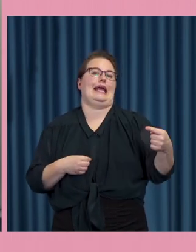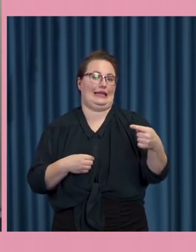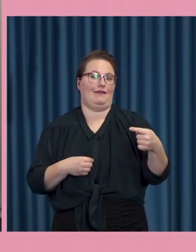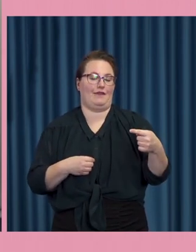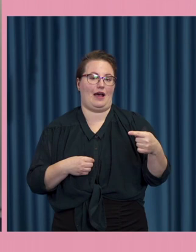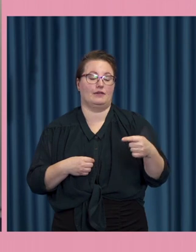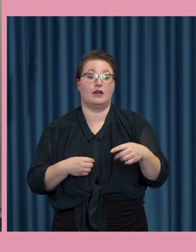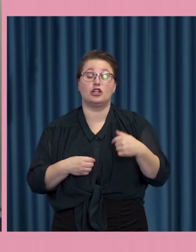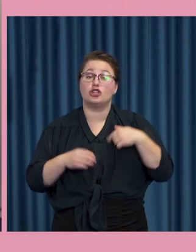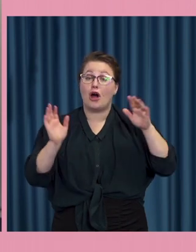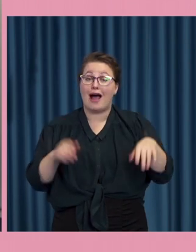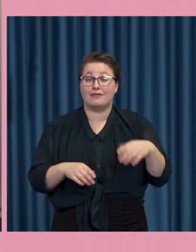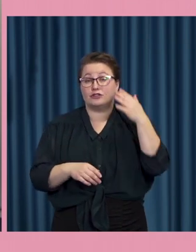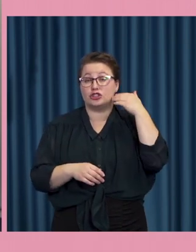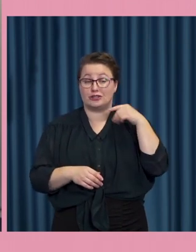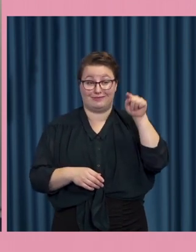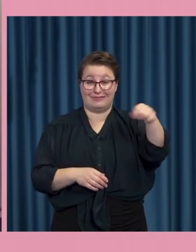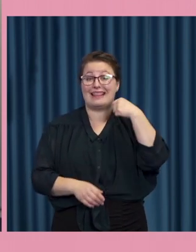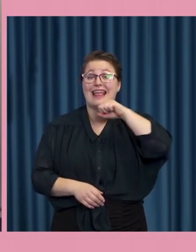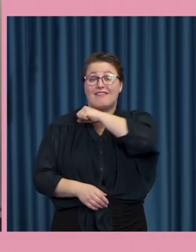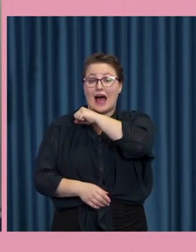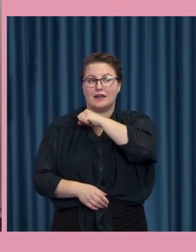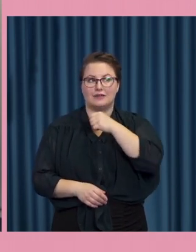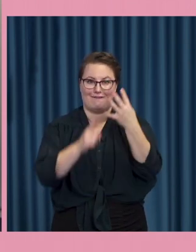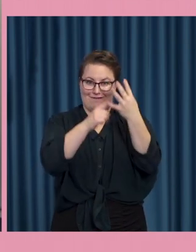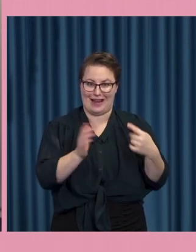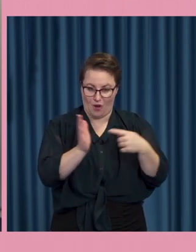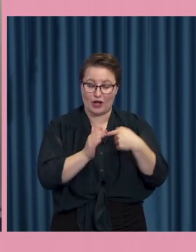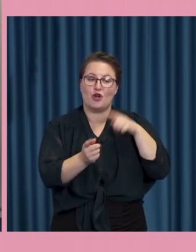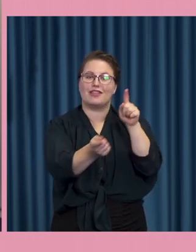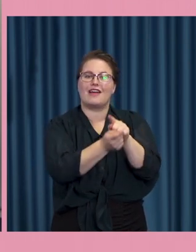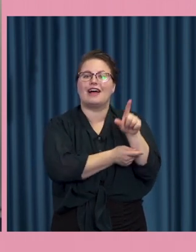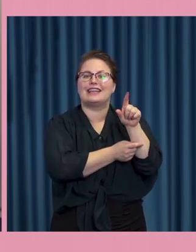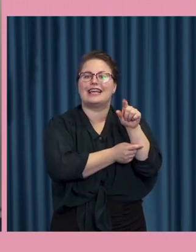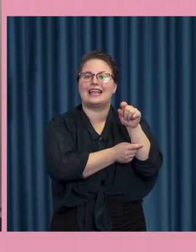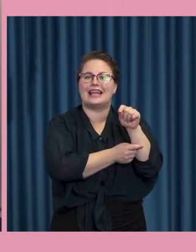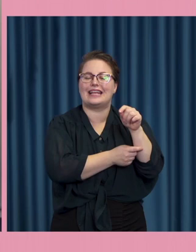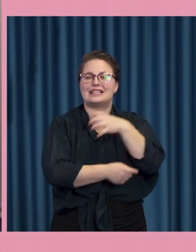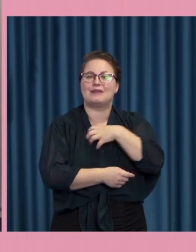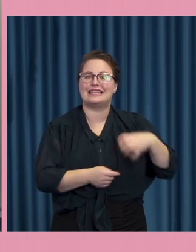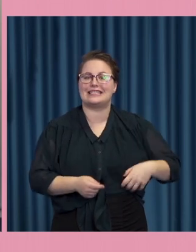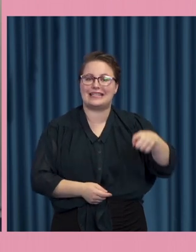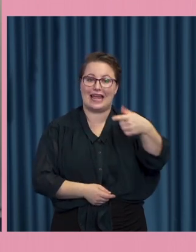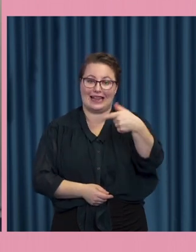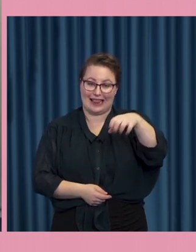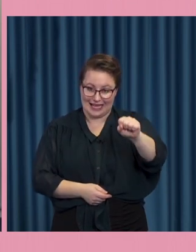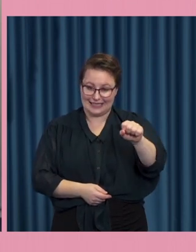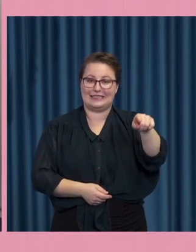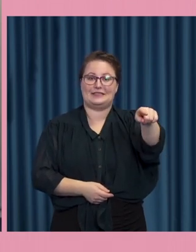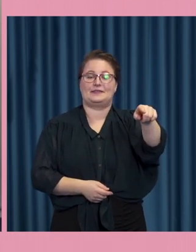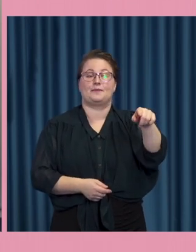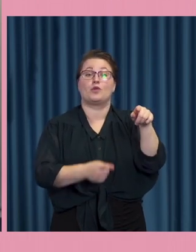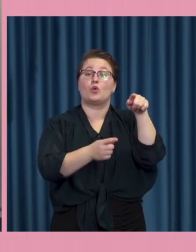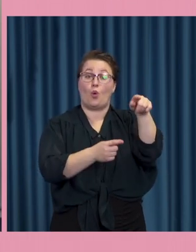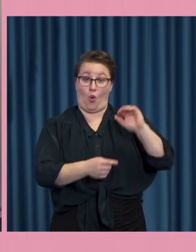det var för fjärde gången och då träffade jag deras digitaliseringsminister som heter Audrey Tang och hon berättade om hur de använder